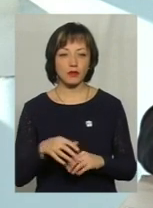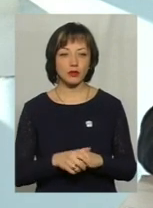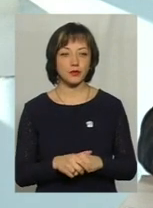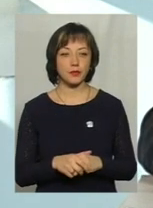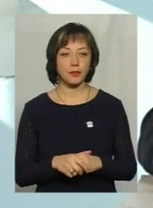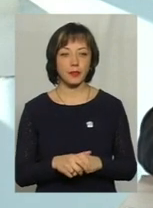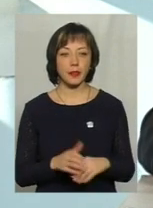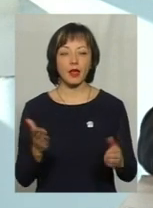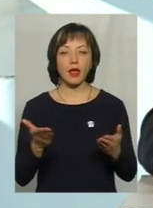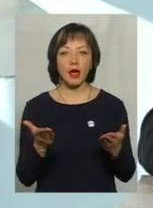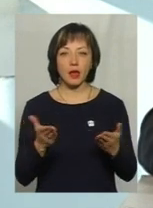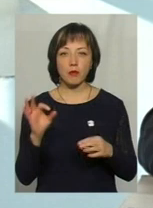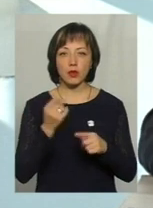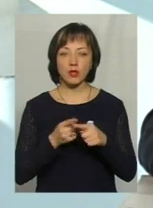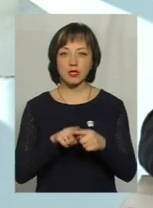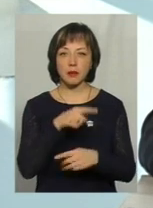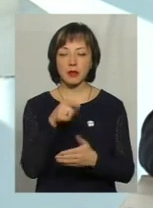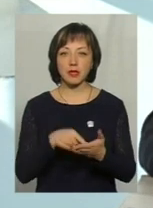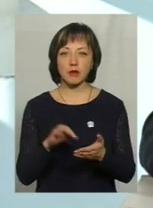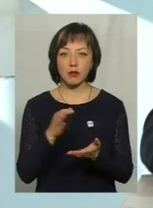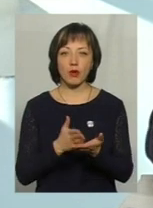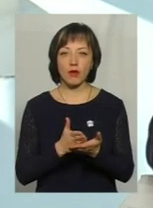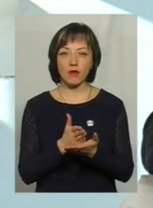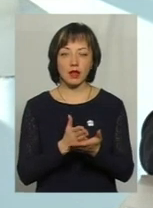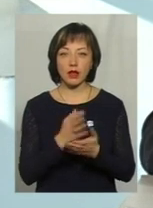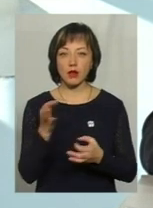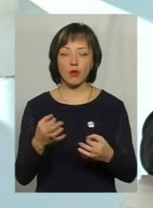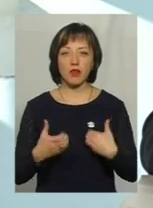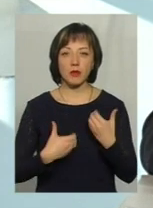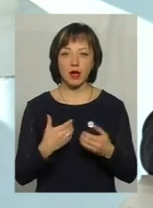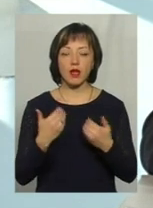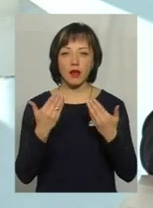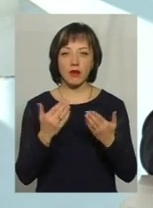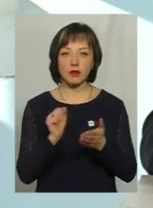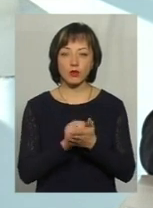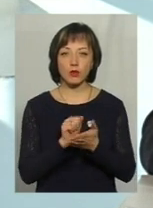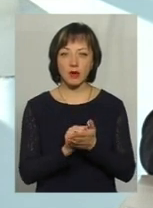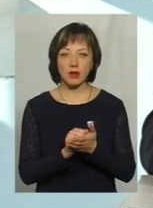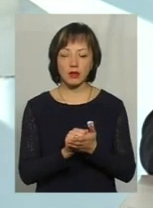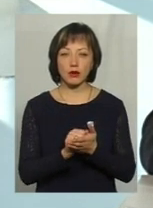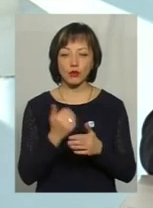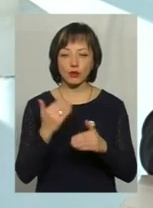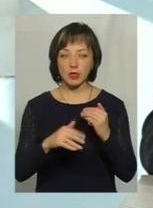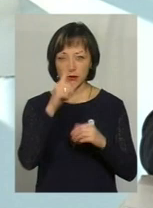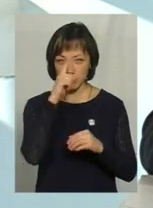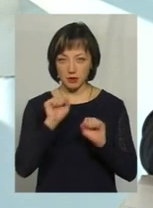Який процес текання про ветеранів ніколи не подспокоїться. Я не знала документи майдень місяць.